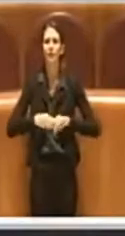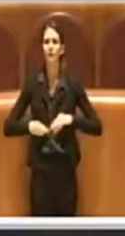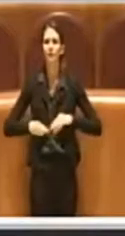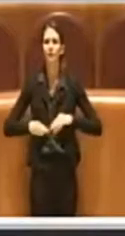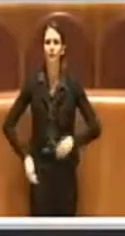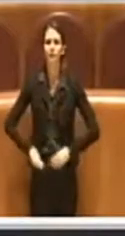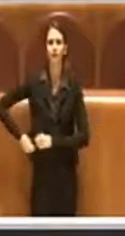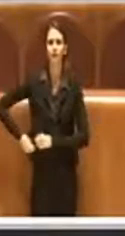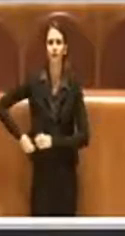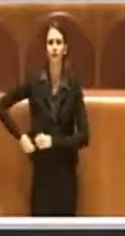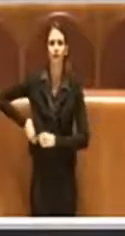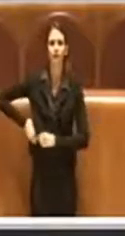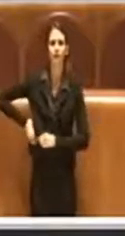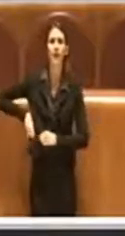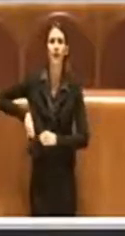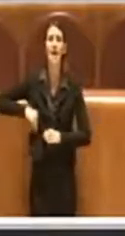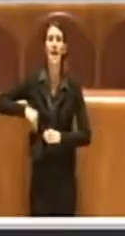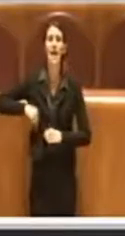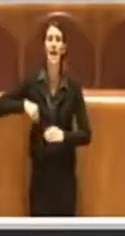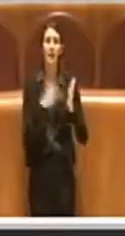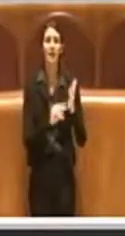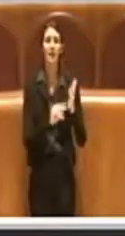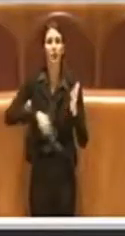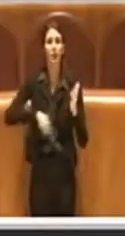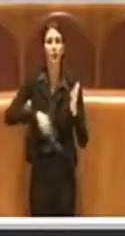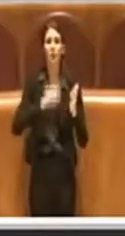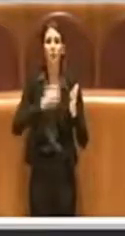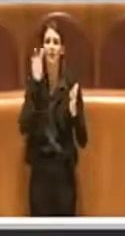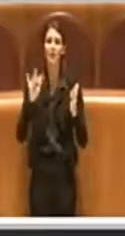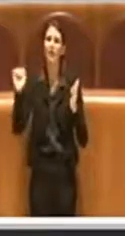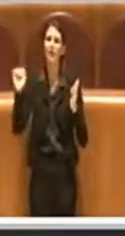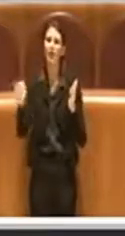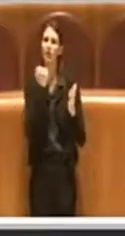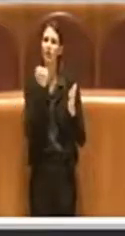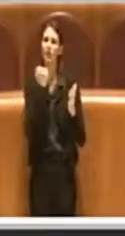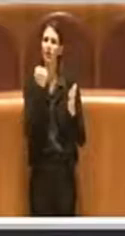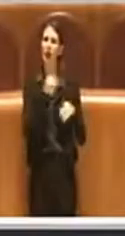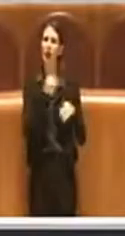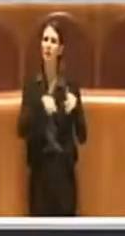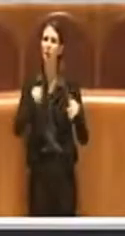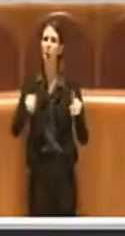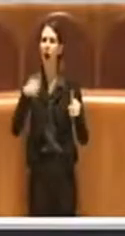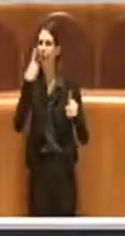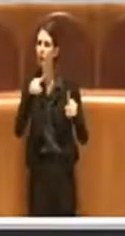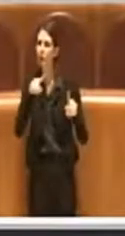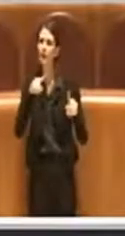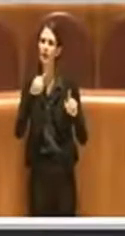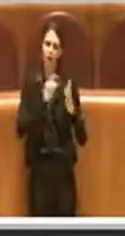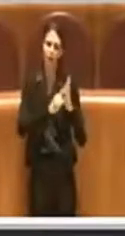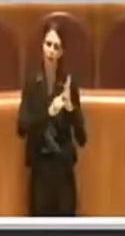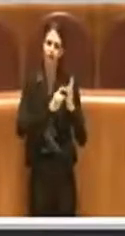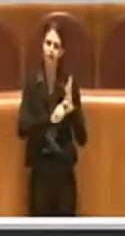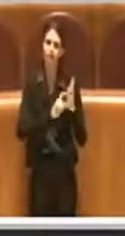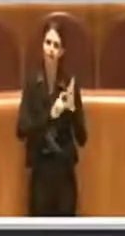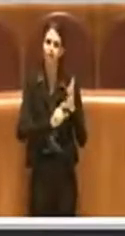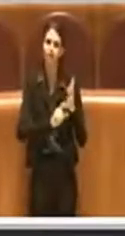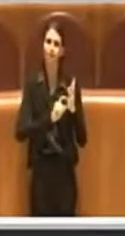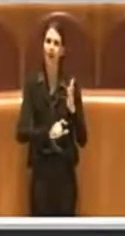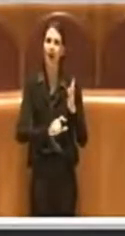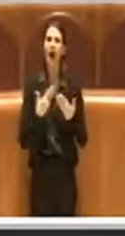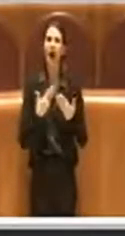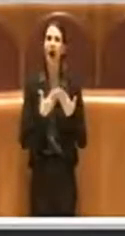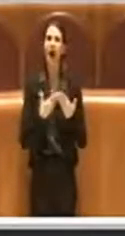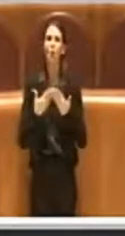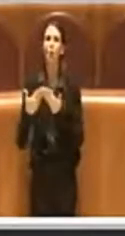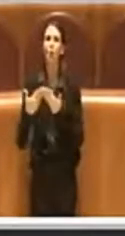emendamento andiamo a cancellare alcune tipologie di arredi all'interno, anzi non di arredi, di ausili all